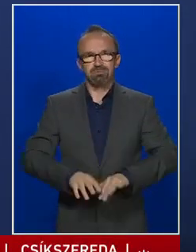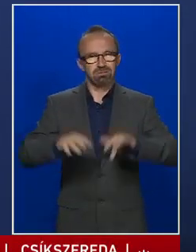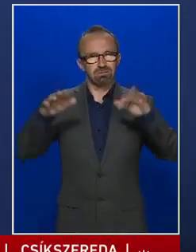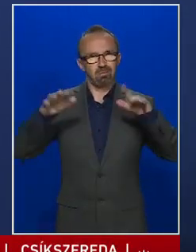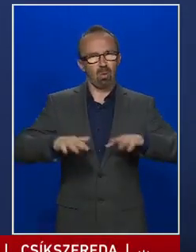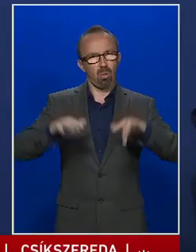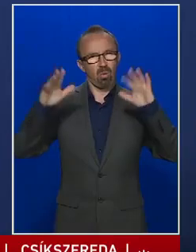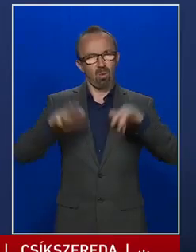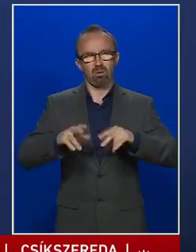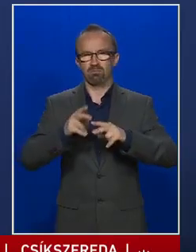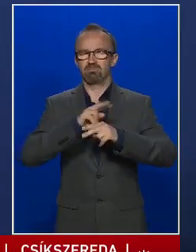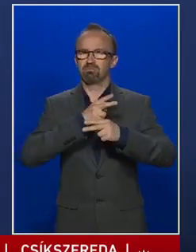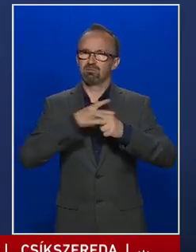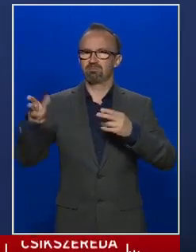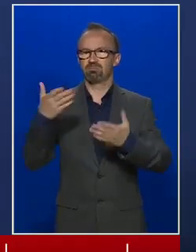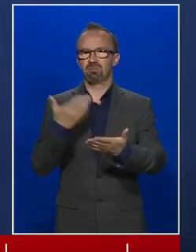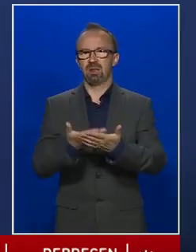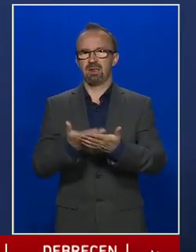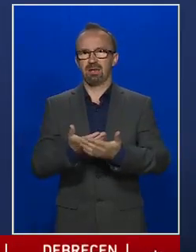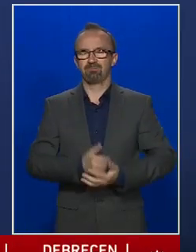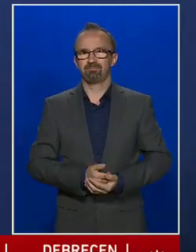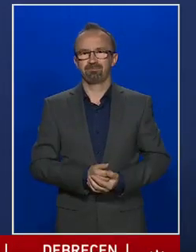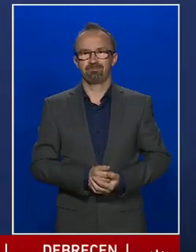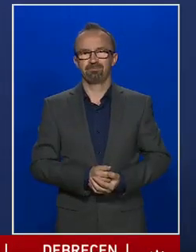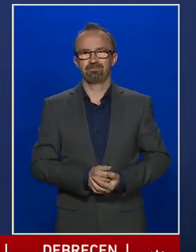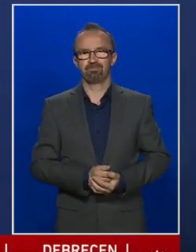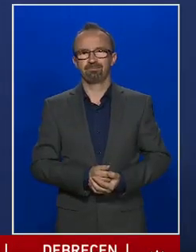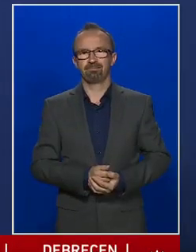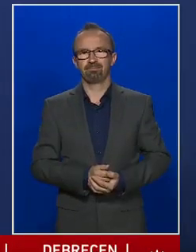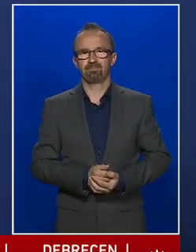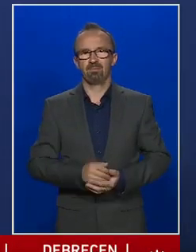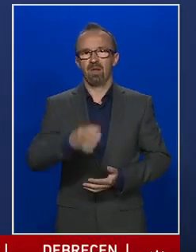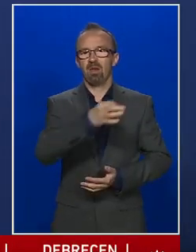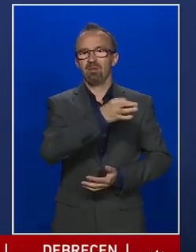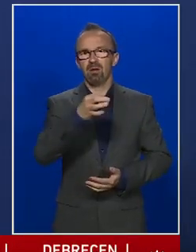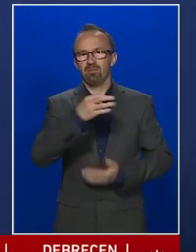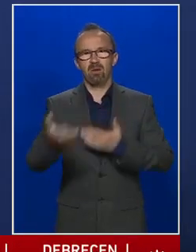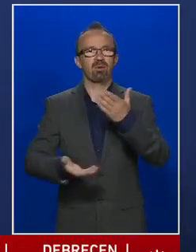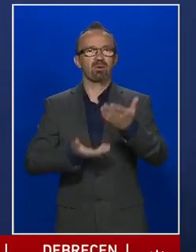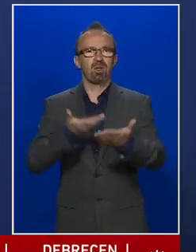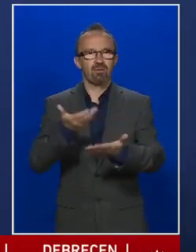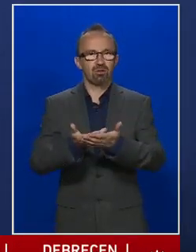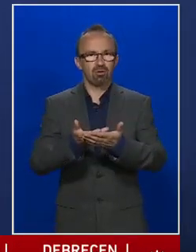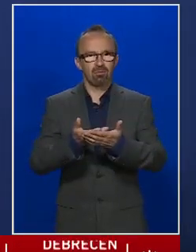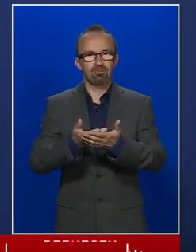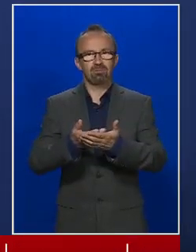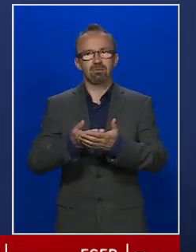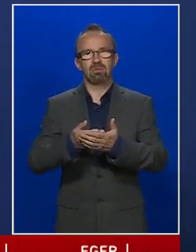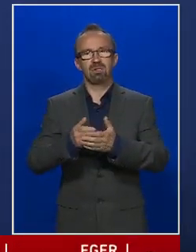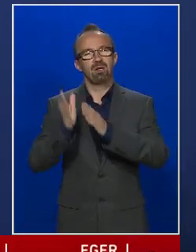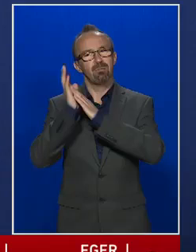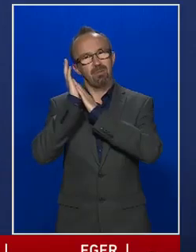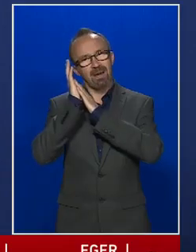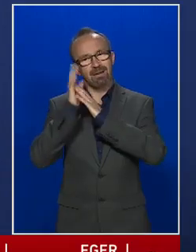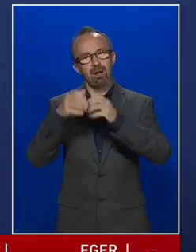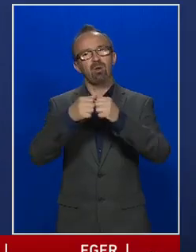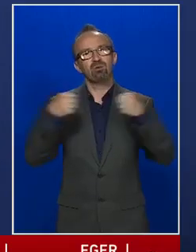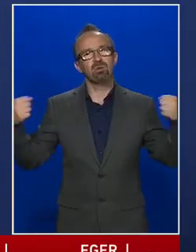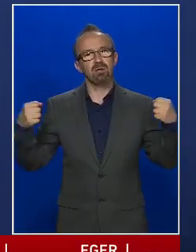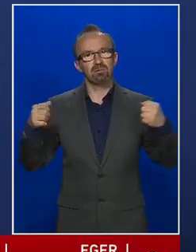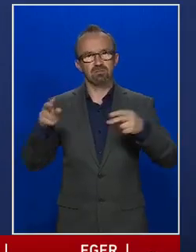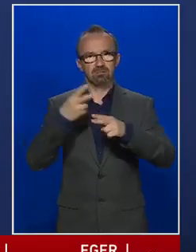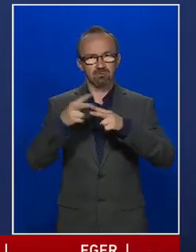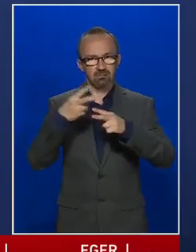szemcséket eltávolítsák a környezetükből. Naponta javaslók párnahuzatmosást, és